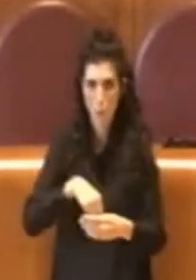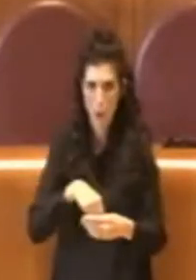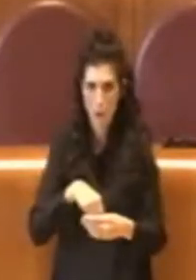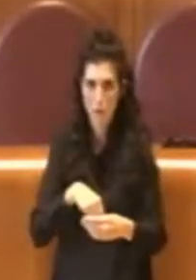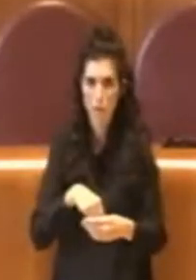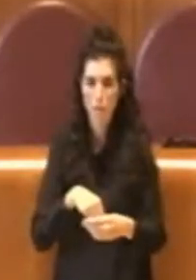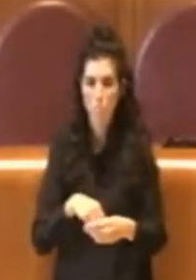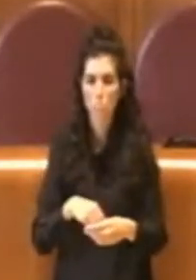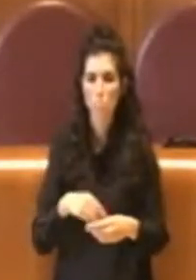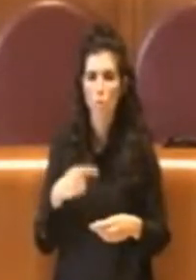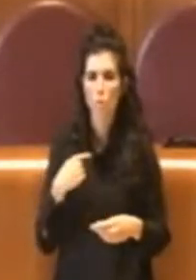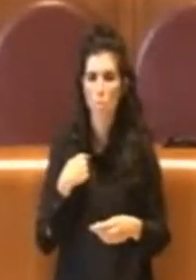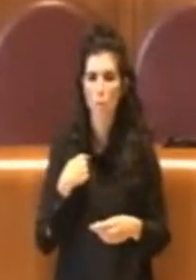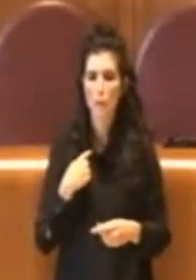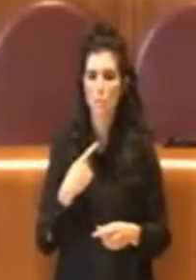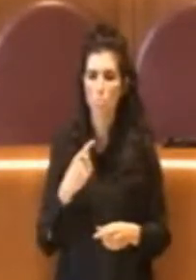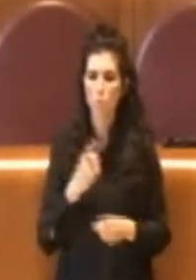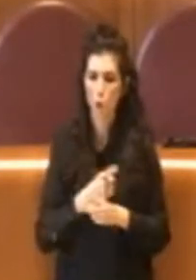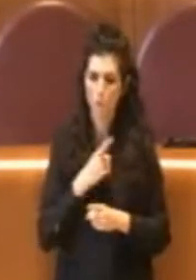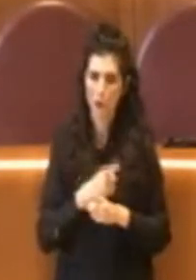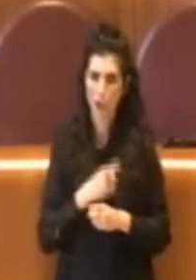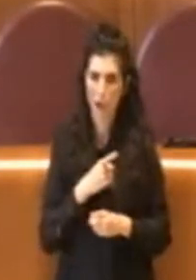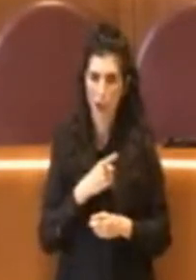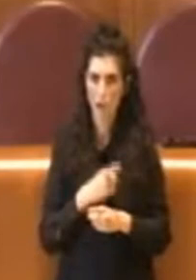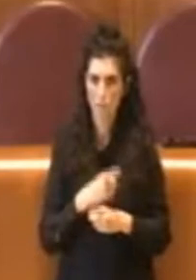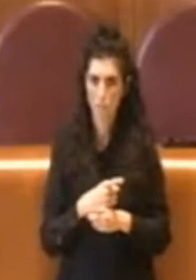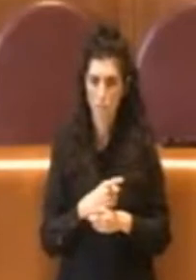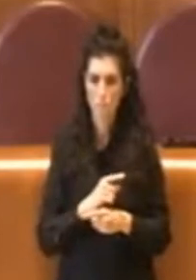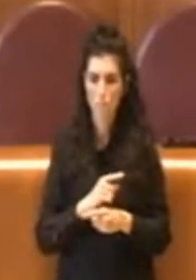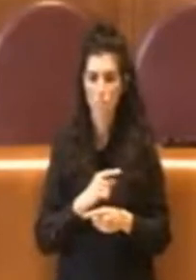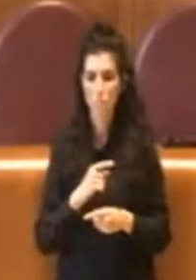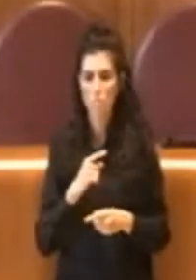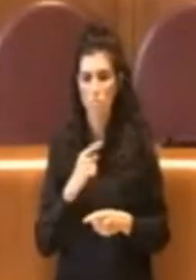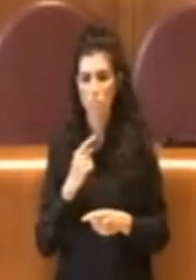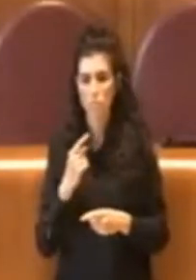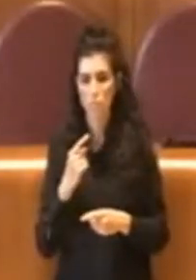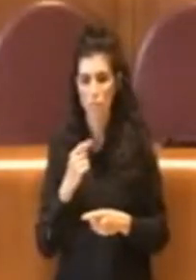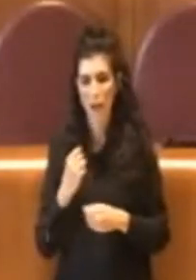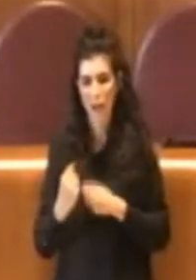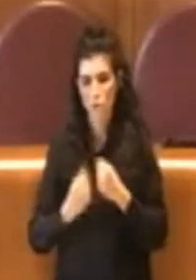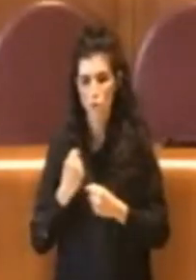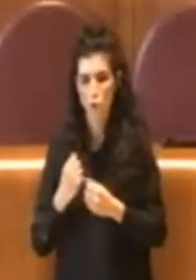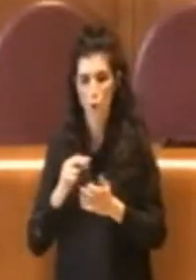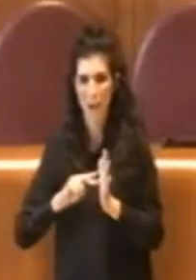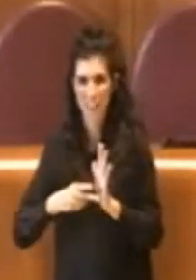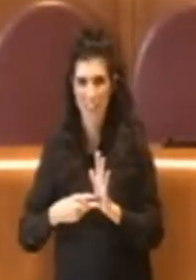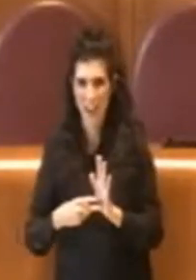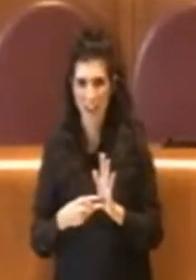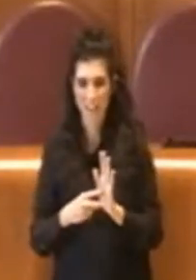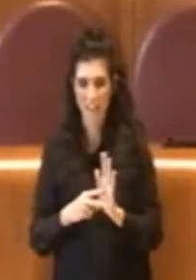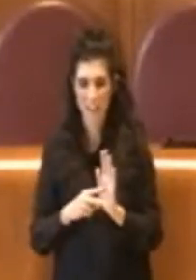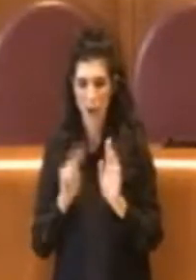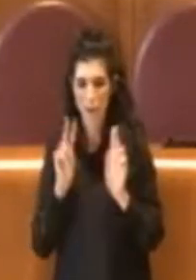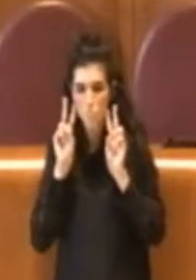dovuto, un atto tecnico che continuamente fa monitoraggio sulla